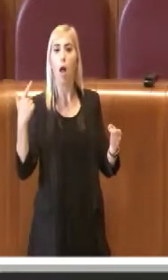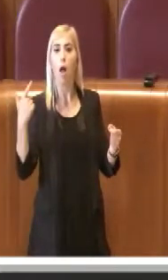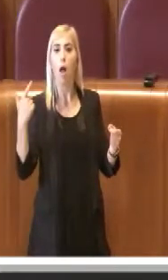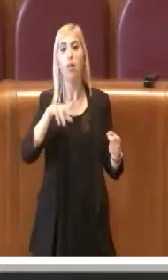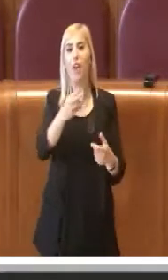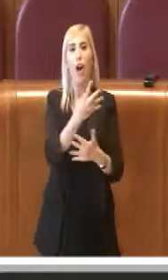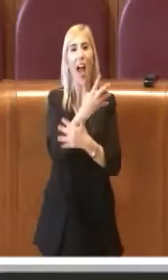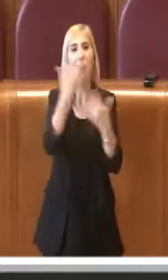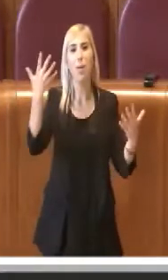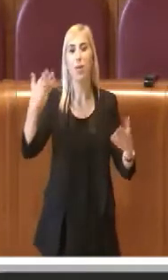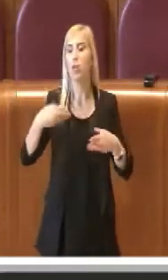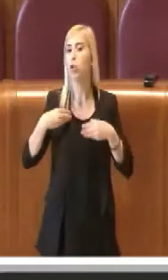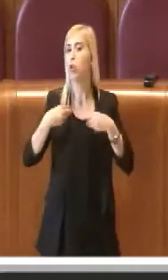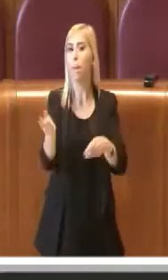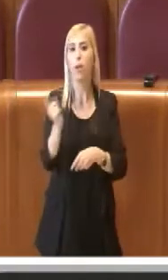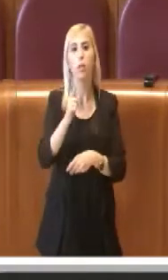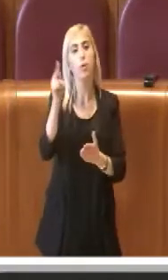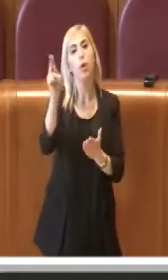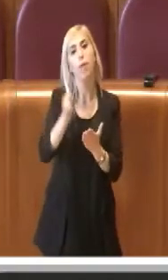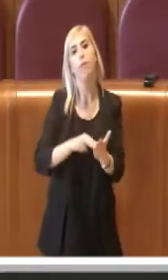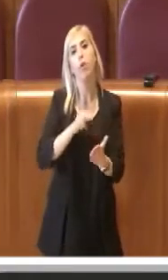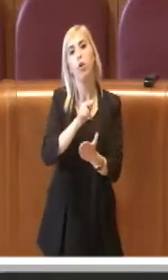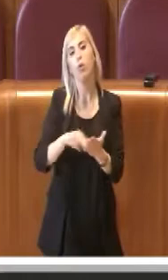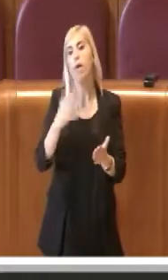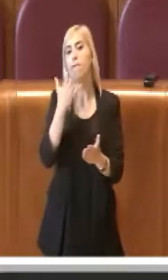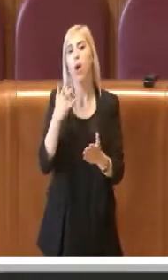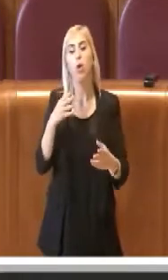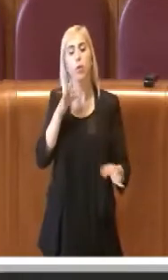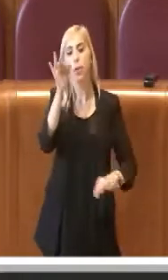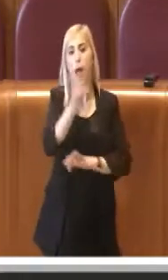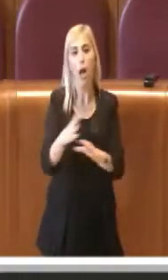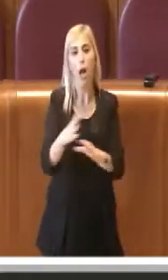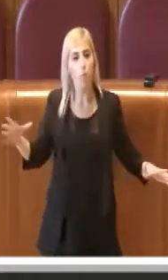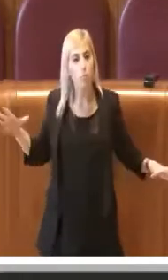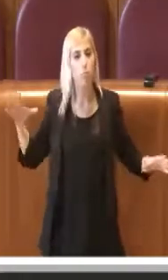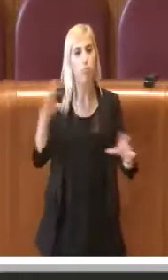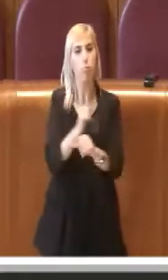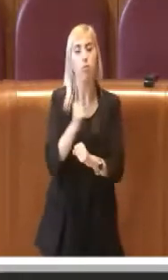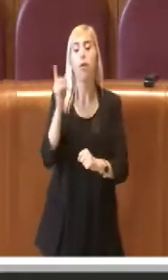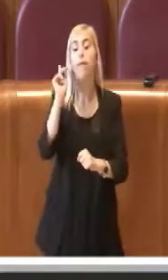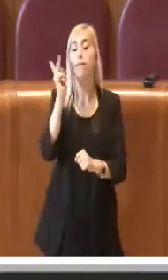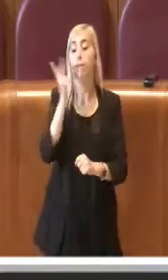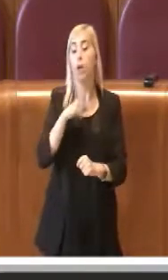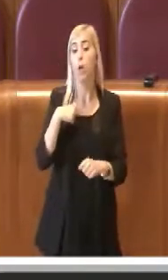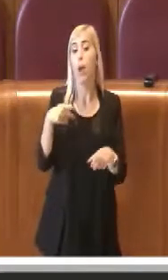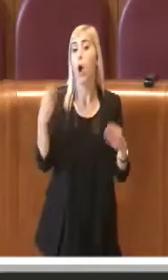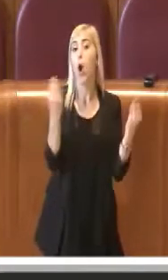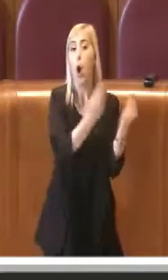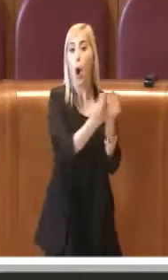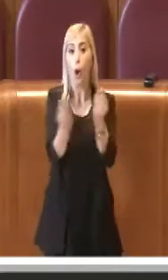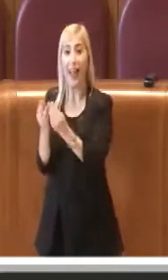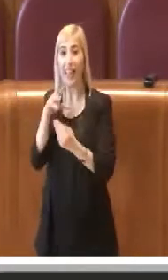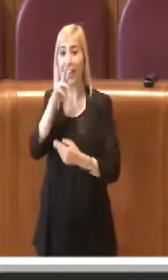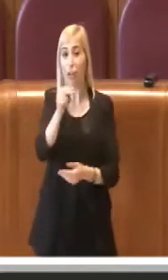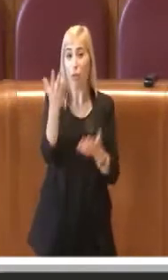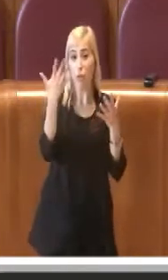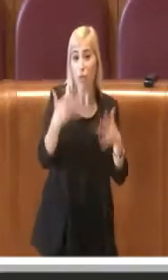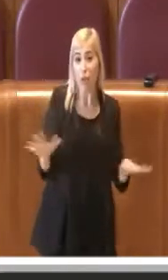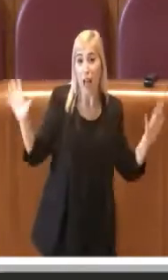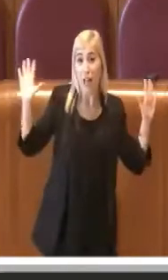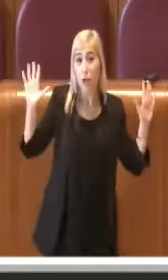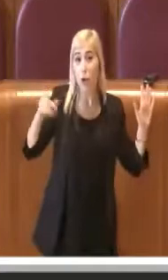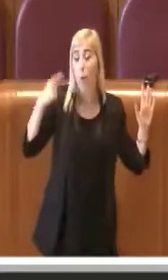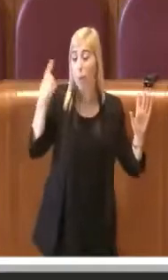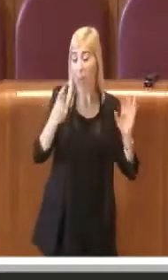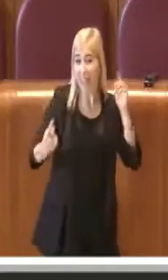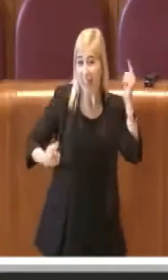e lo vorrei spiegare abbastanza rapidamente, anche se come hanno detto i colleghi che mi hanno preceduta, questa è una questione